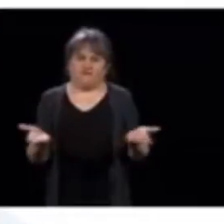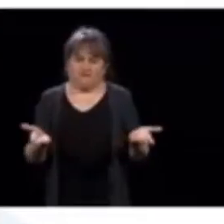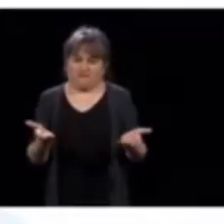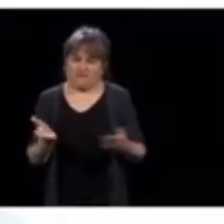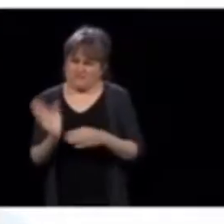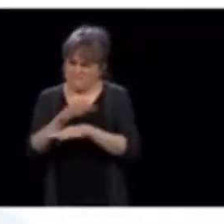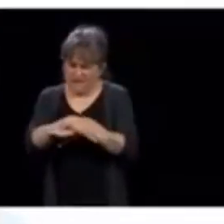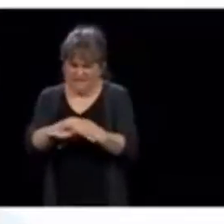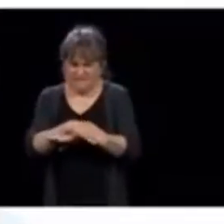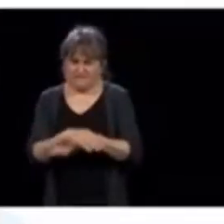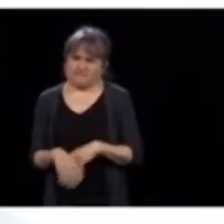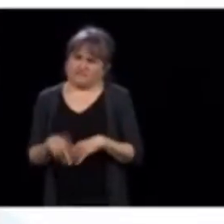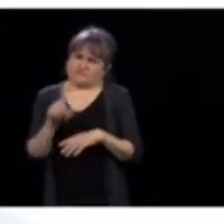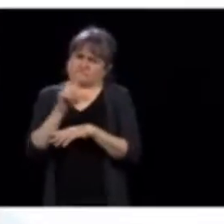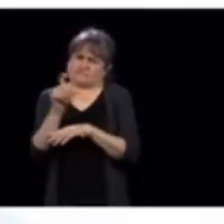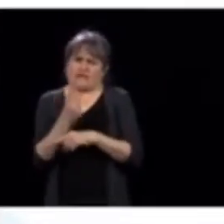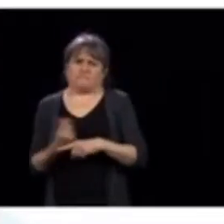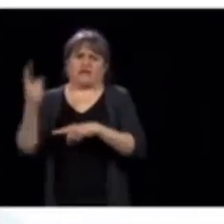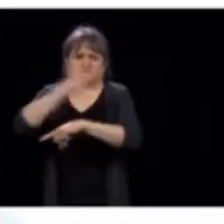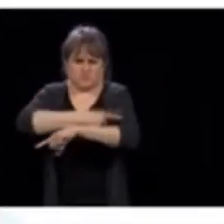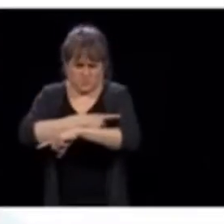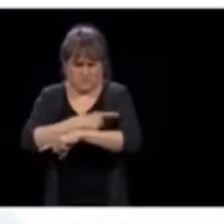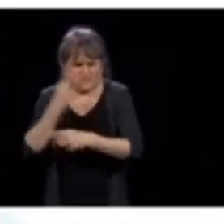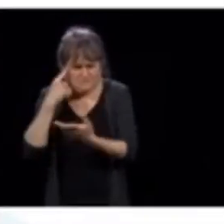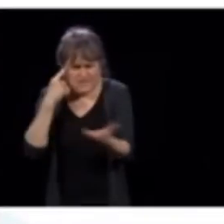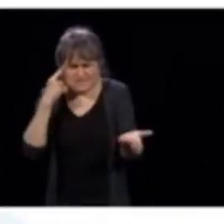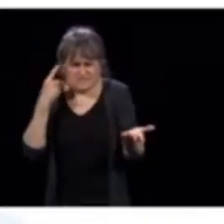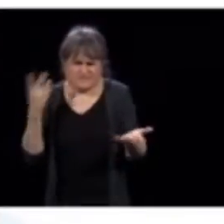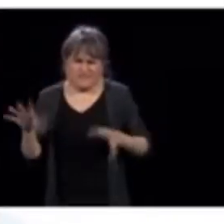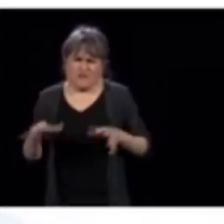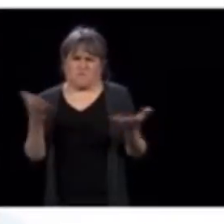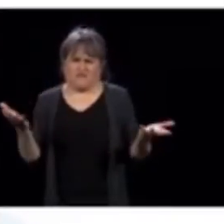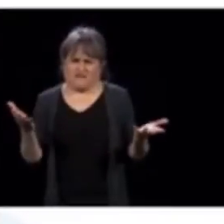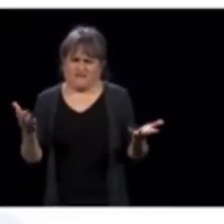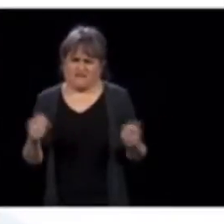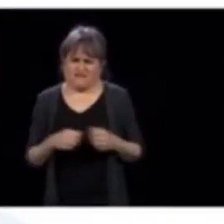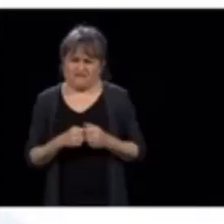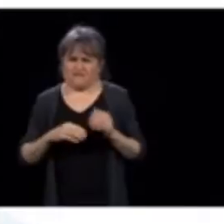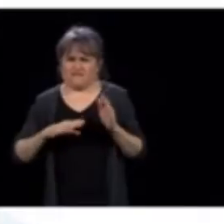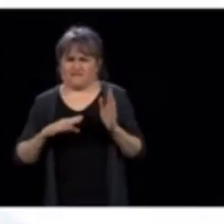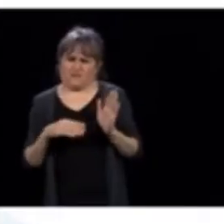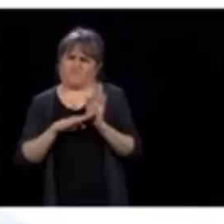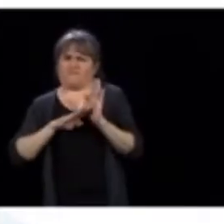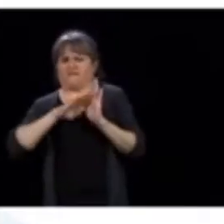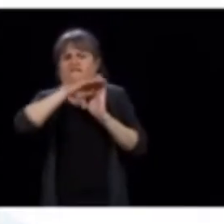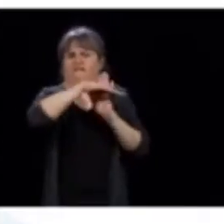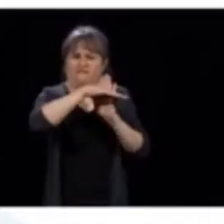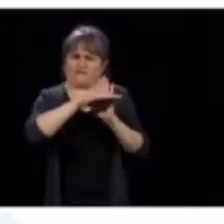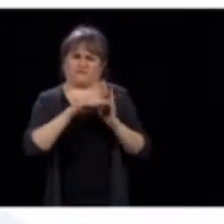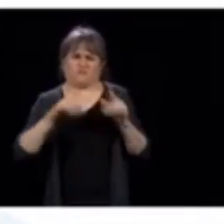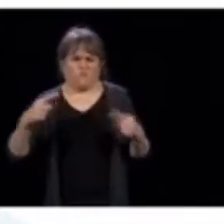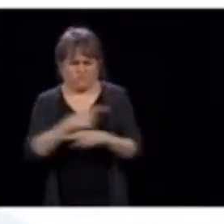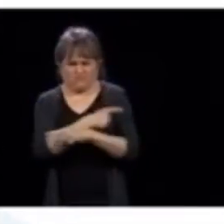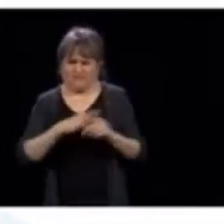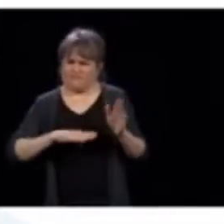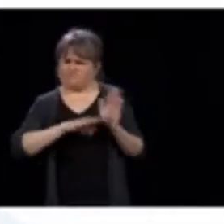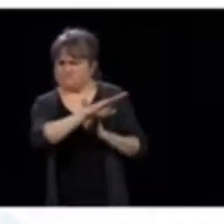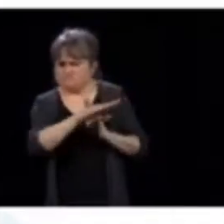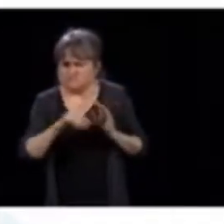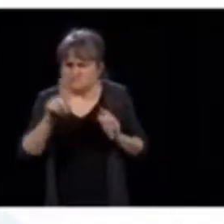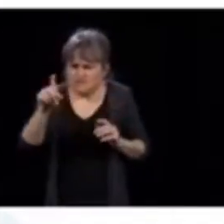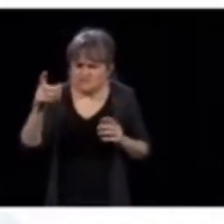qui augmentent pendant… et ça ne cesse d'augmenter. On est en train de s'éloigner du scénario optimiste.